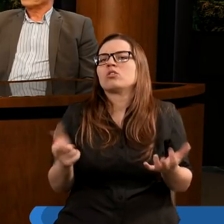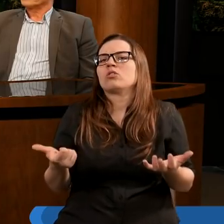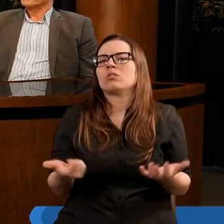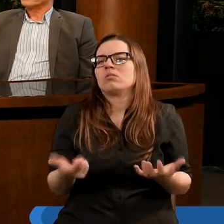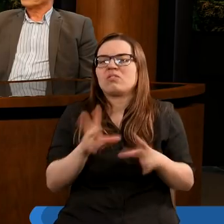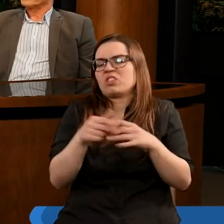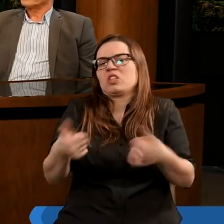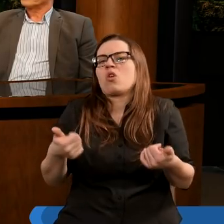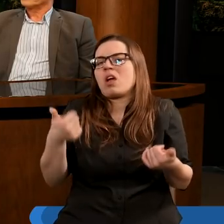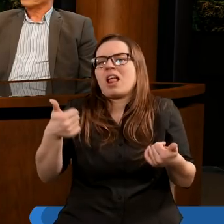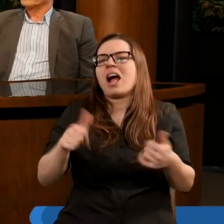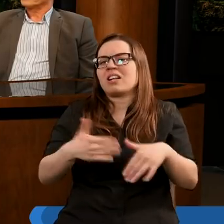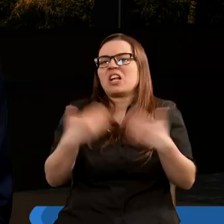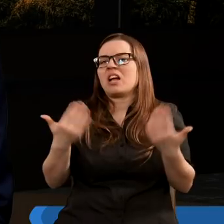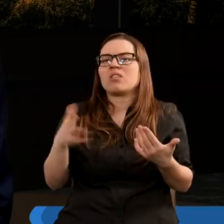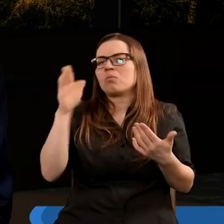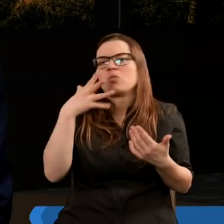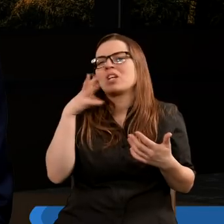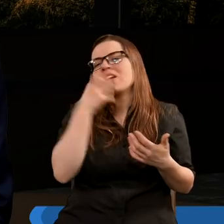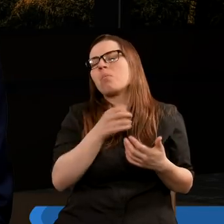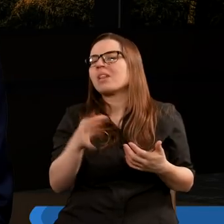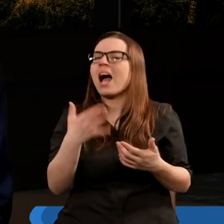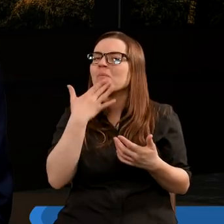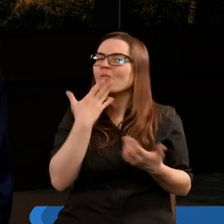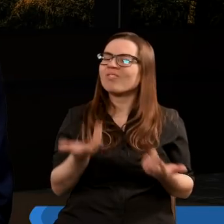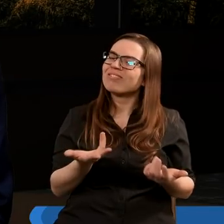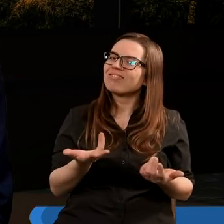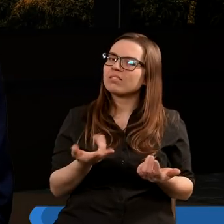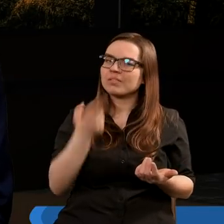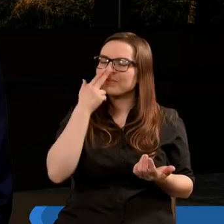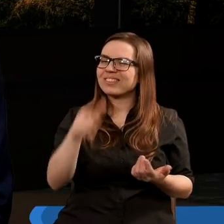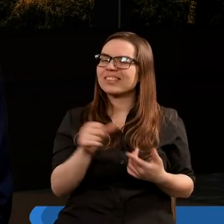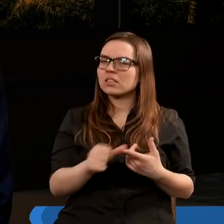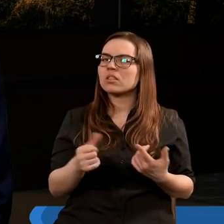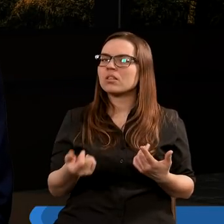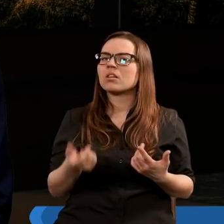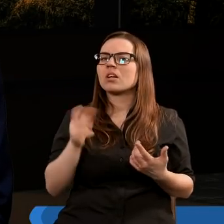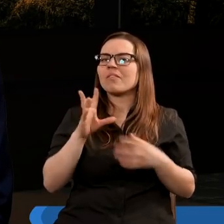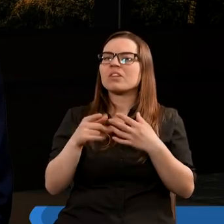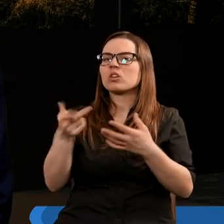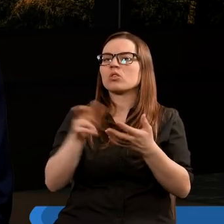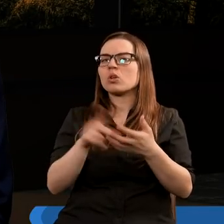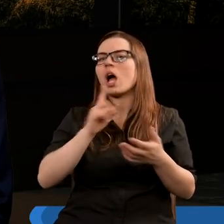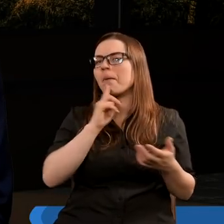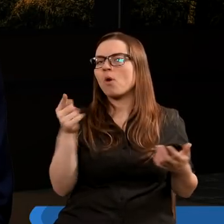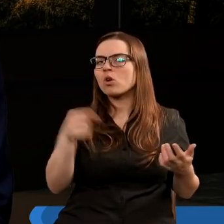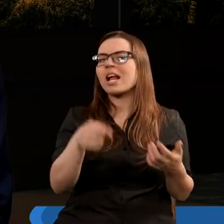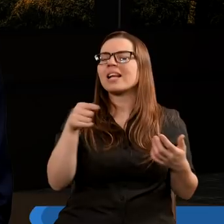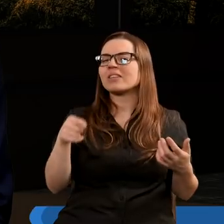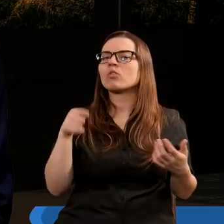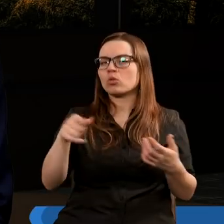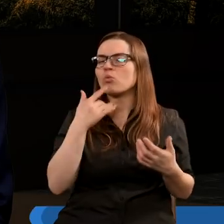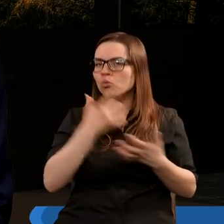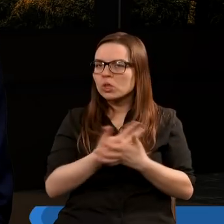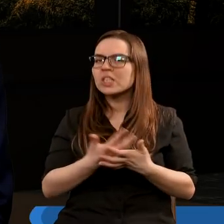słyszymy? Bo wszystko jedno w jaki dzień. Bóg się przecież nie obrazi, prawda? A jednak przykazania, które są w tym ostatnim poselstwie do świata, tutaj